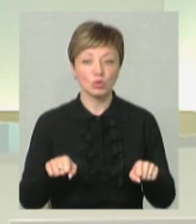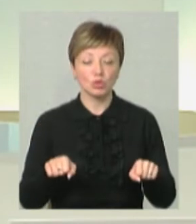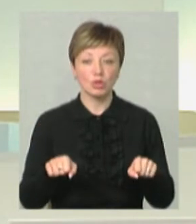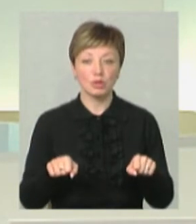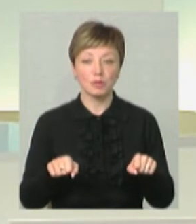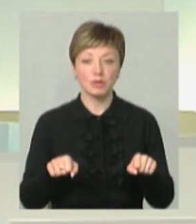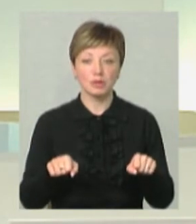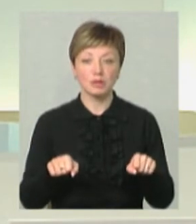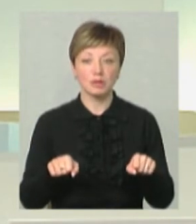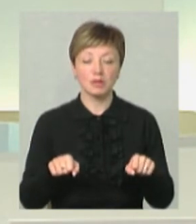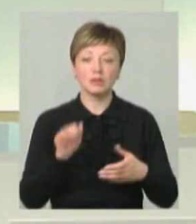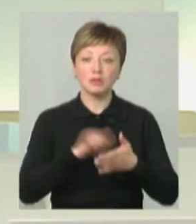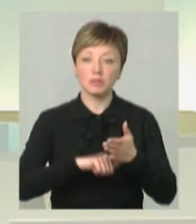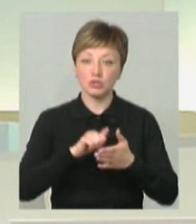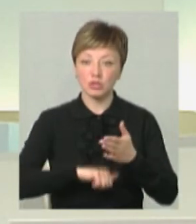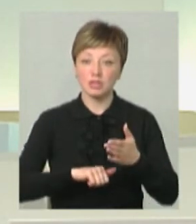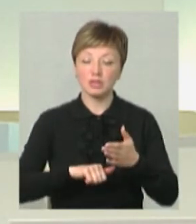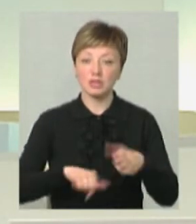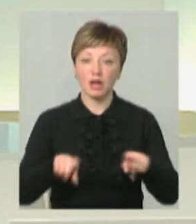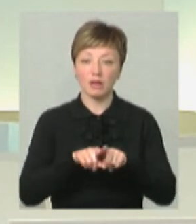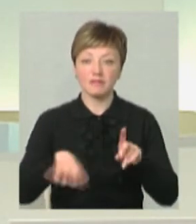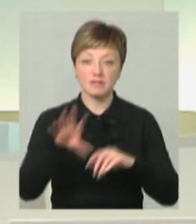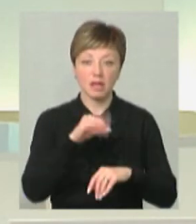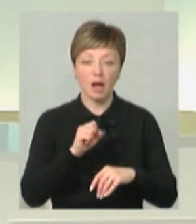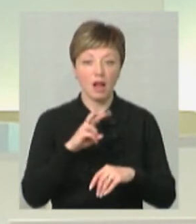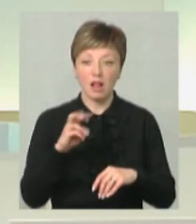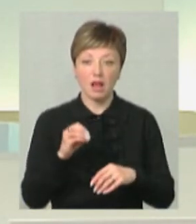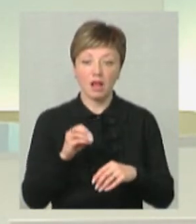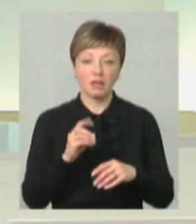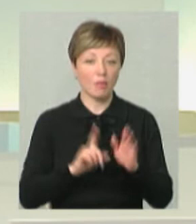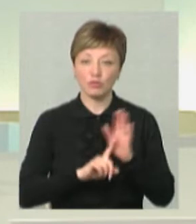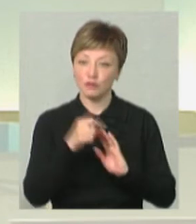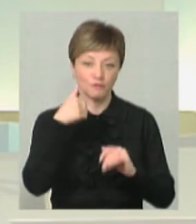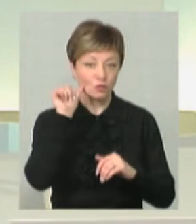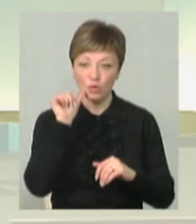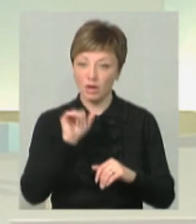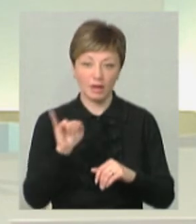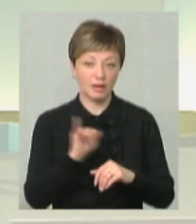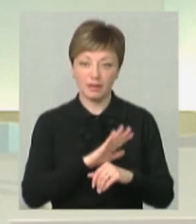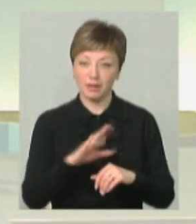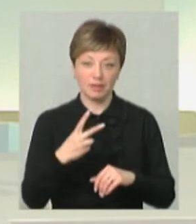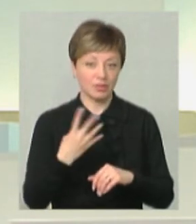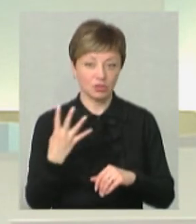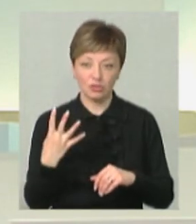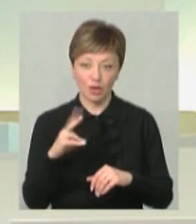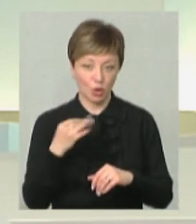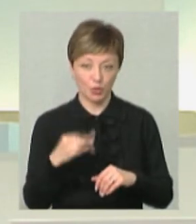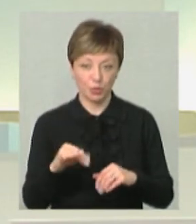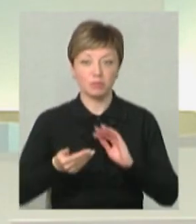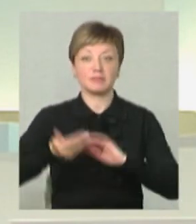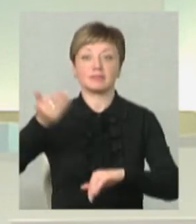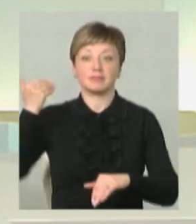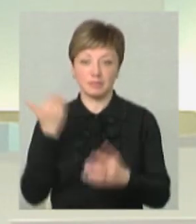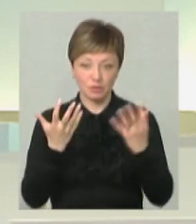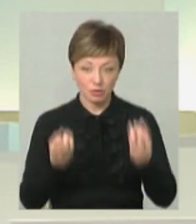спровокувати це все, але вона не почалася вчора і не 24 лютого,